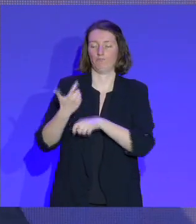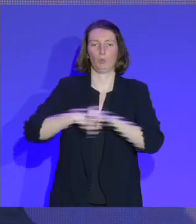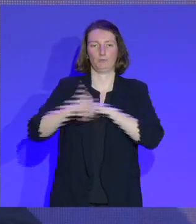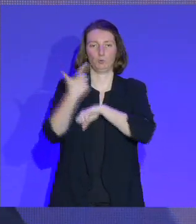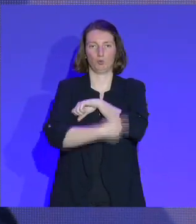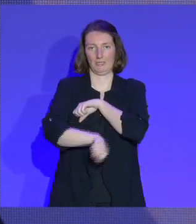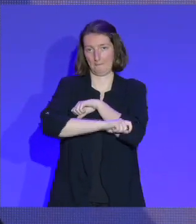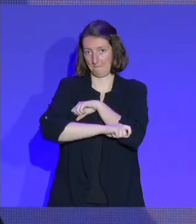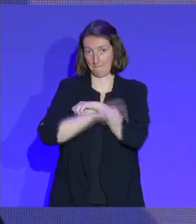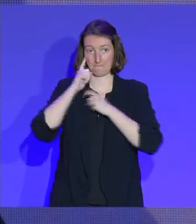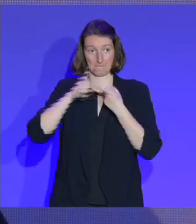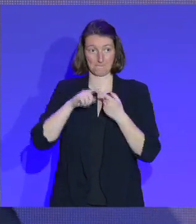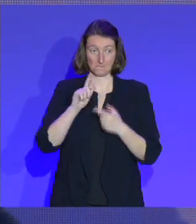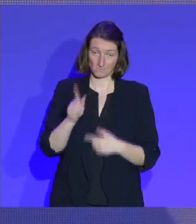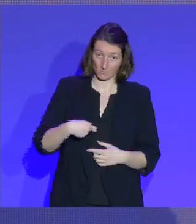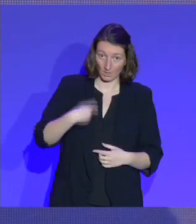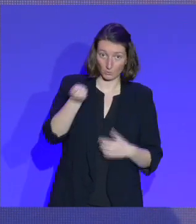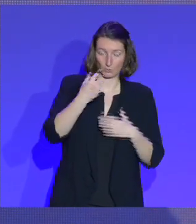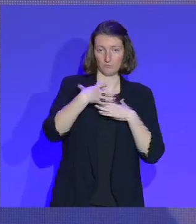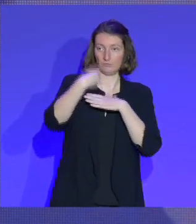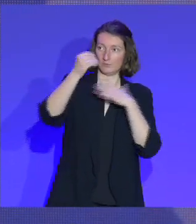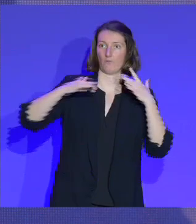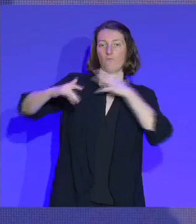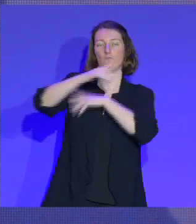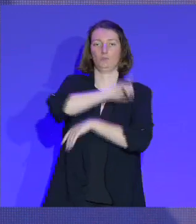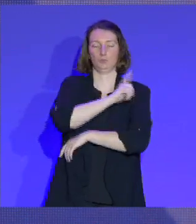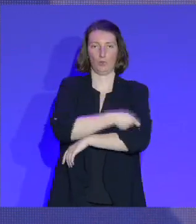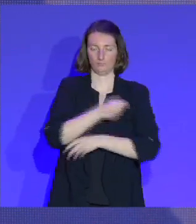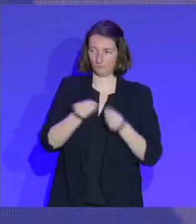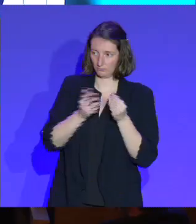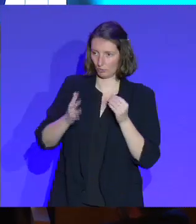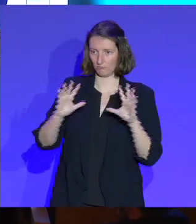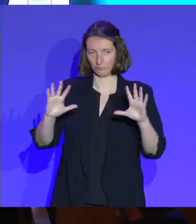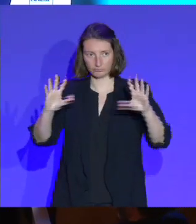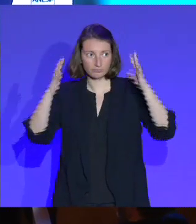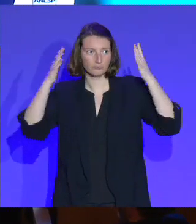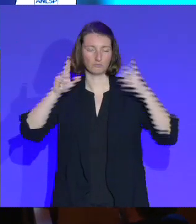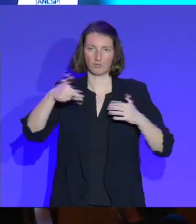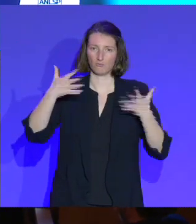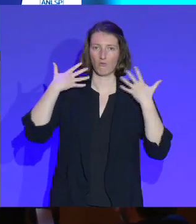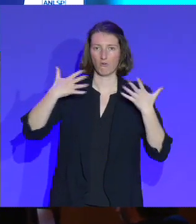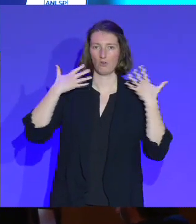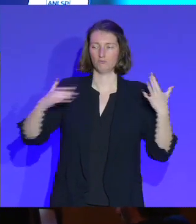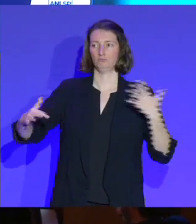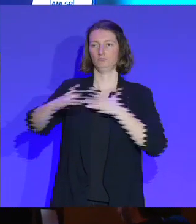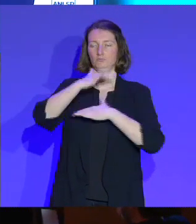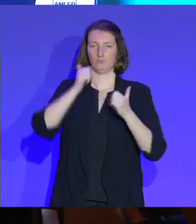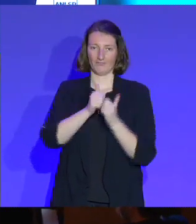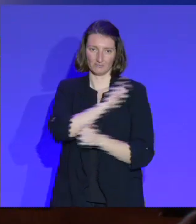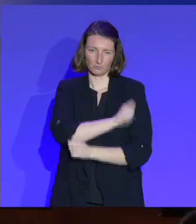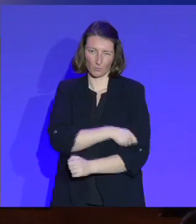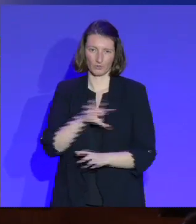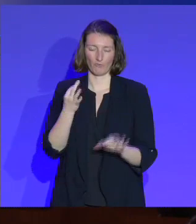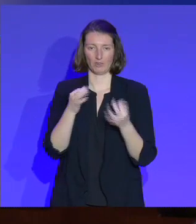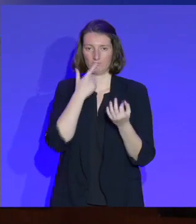faire du sport de plein air. C'est découvrir des sports, c'est d'être dans la nature et c'est d'être au plein air. Franchement, je trouve que ce